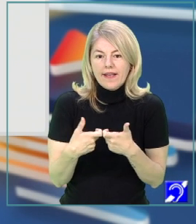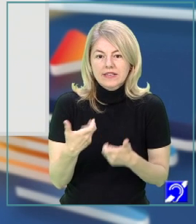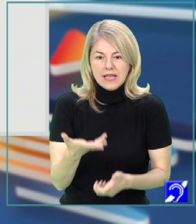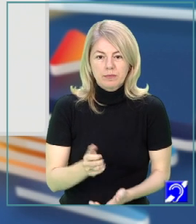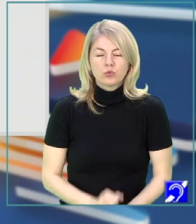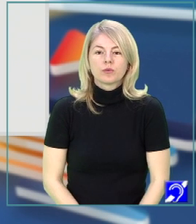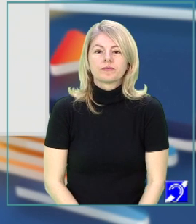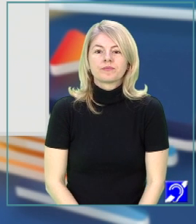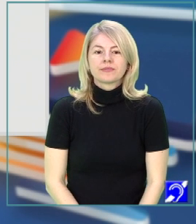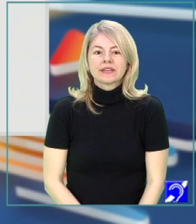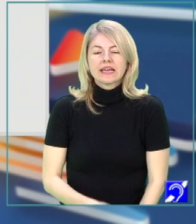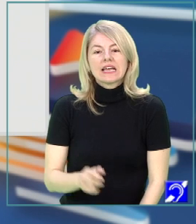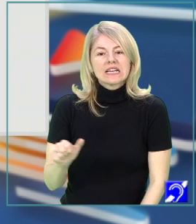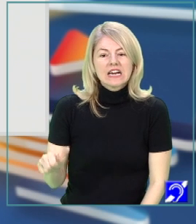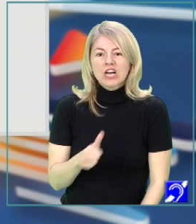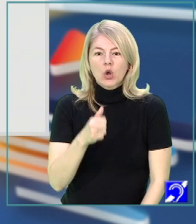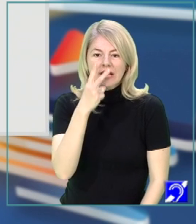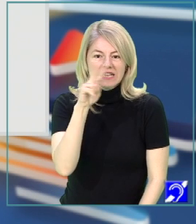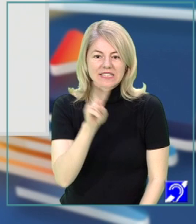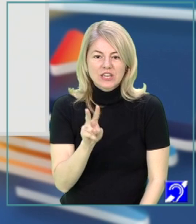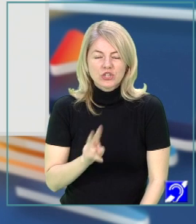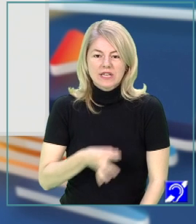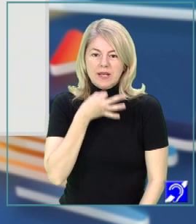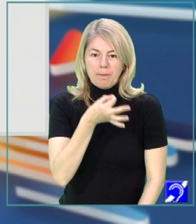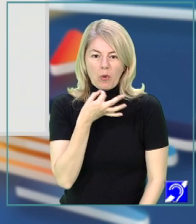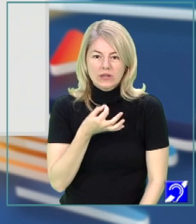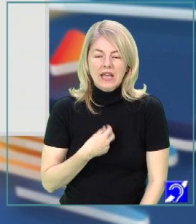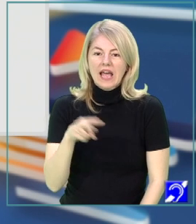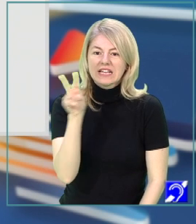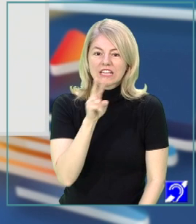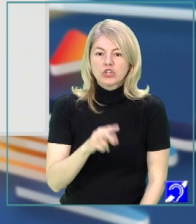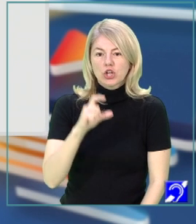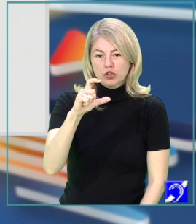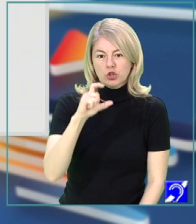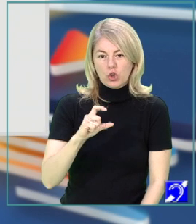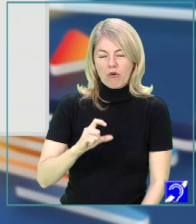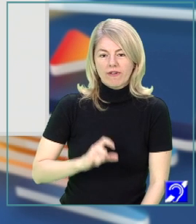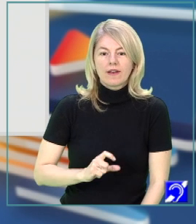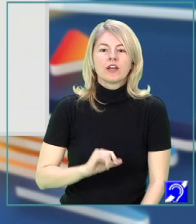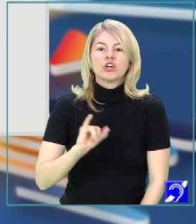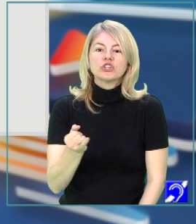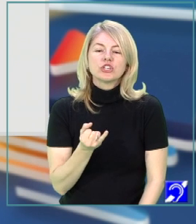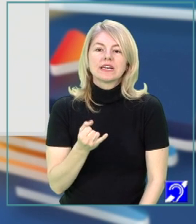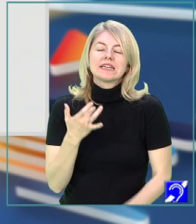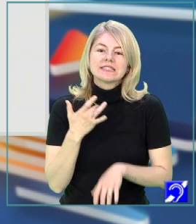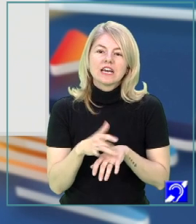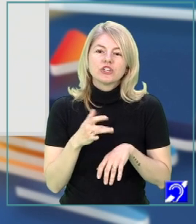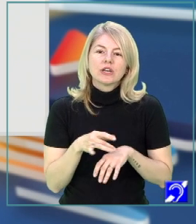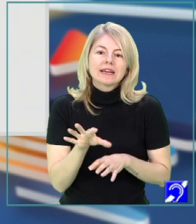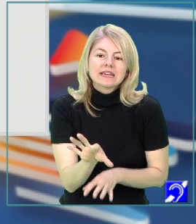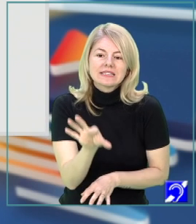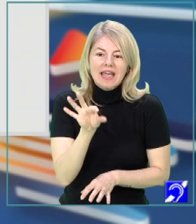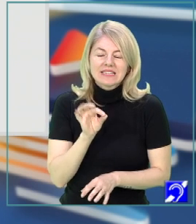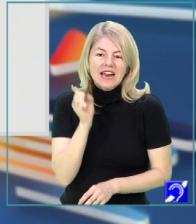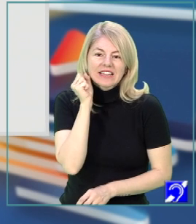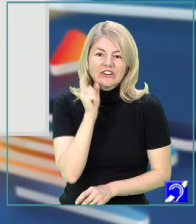B, să recitesc textul. Să recitesc strofele, strofă cu strofă și să încerc să extrag din